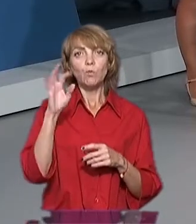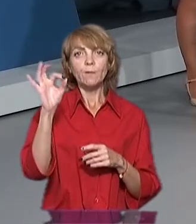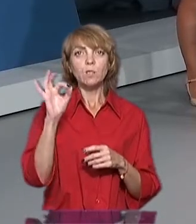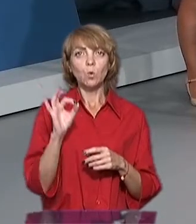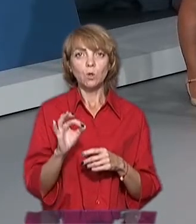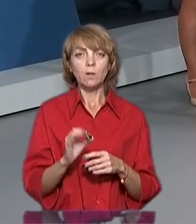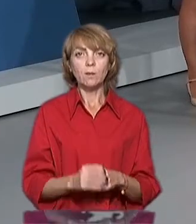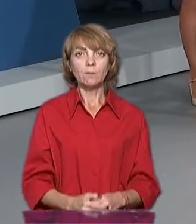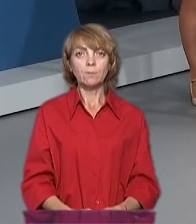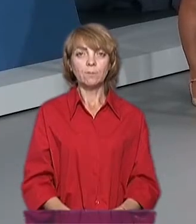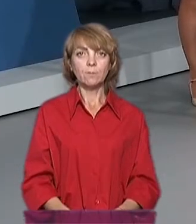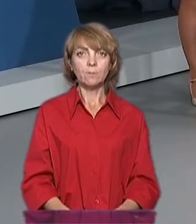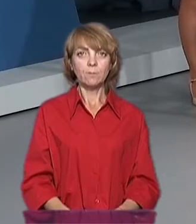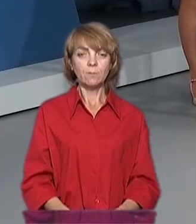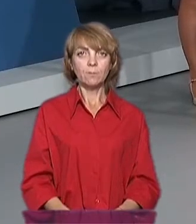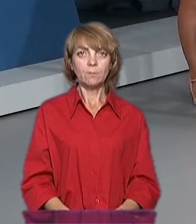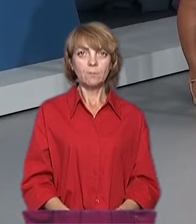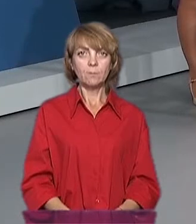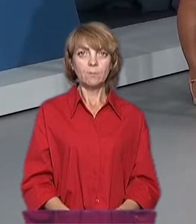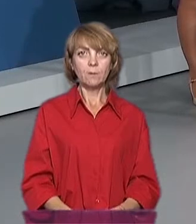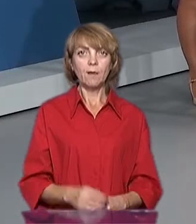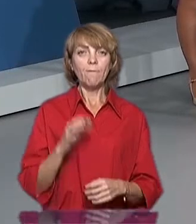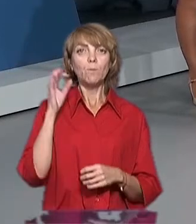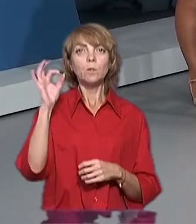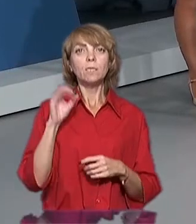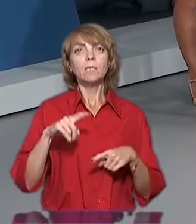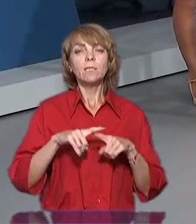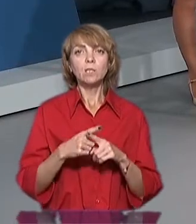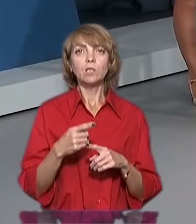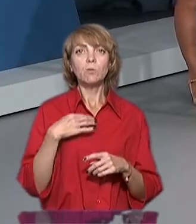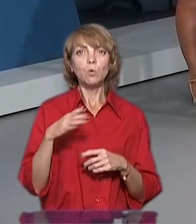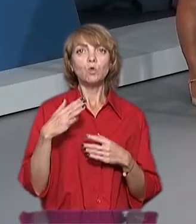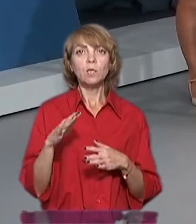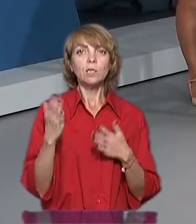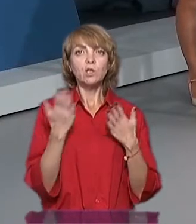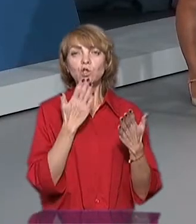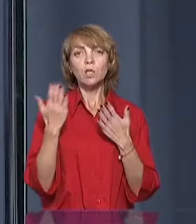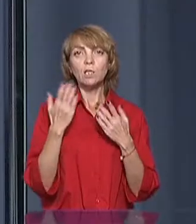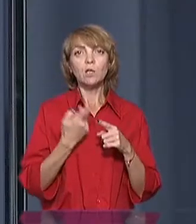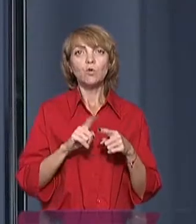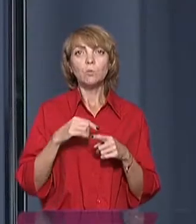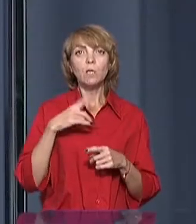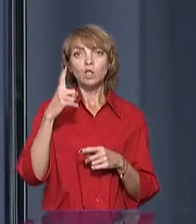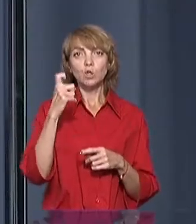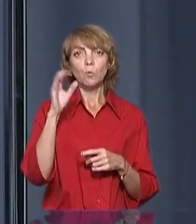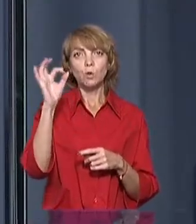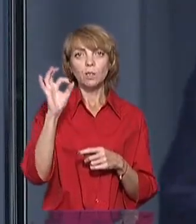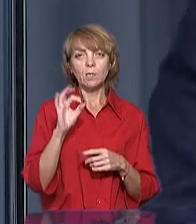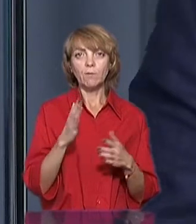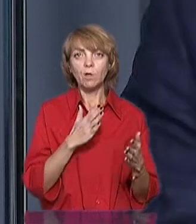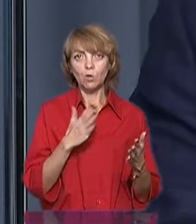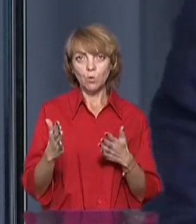Ну, в процентах технічески, ми вже надчиталися о том, що ми на 100% готові,